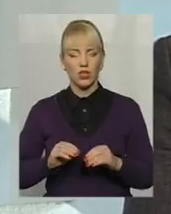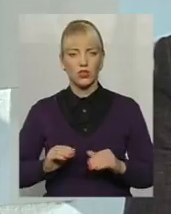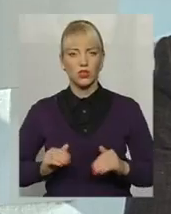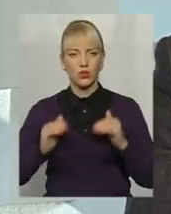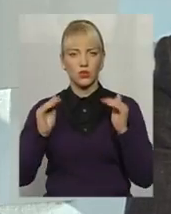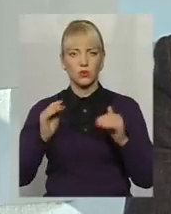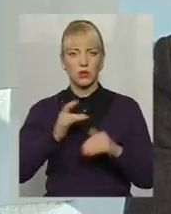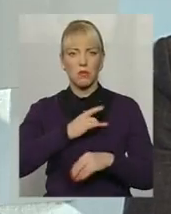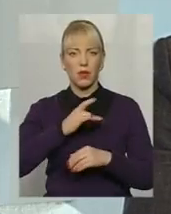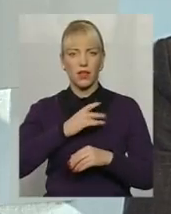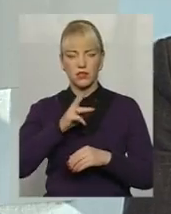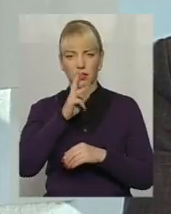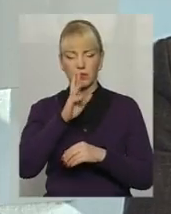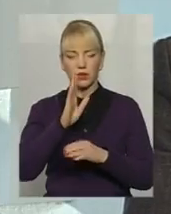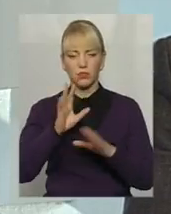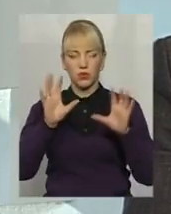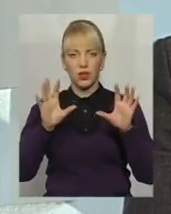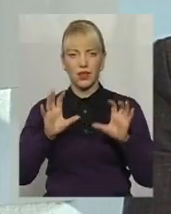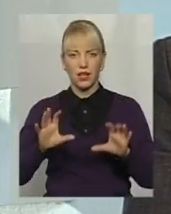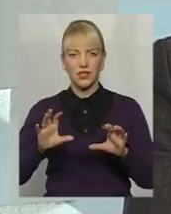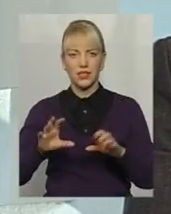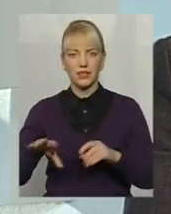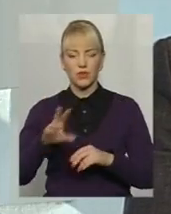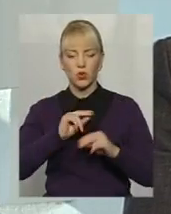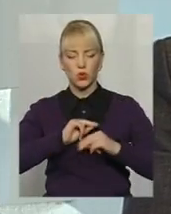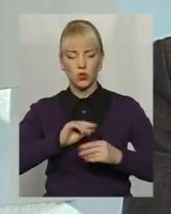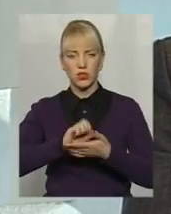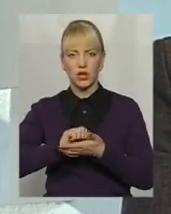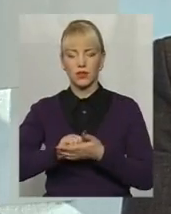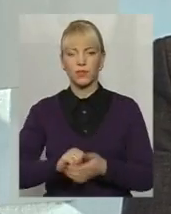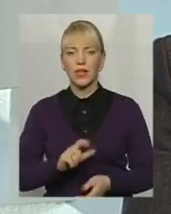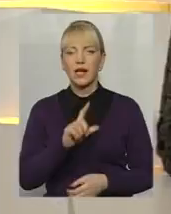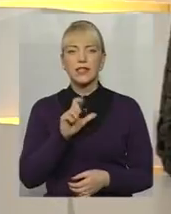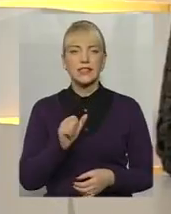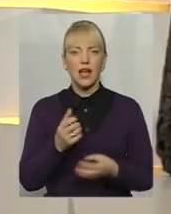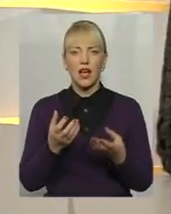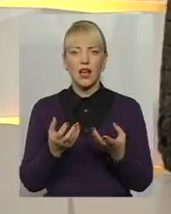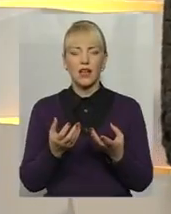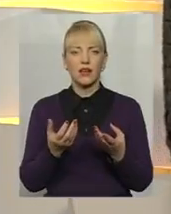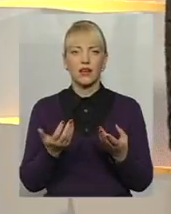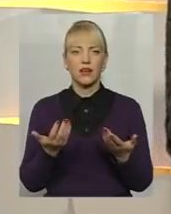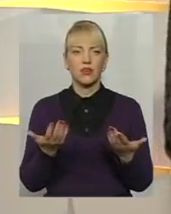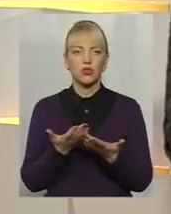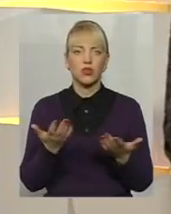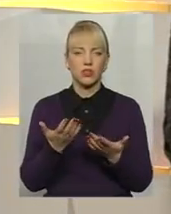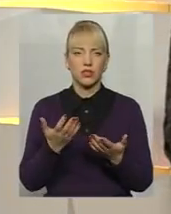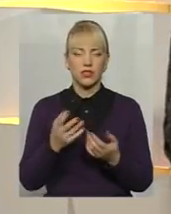і відбудеться легалізація трудової займства. За рахунок чого має це відбутися, на вашу думку?